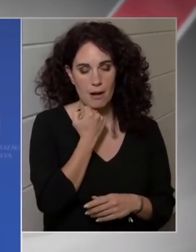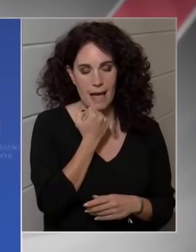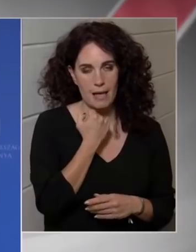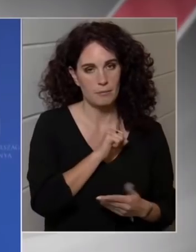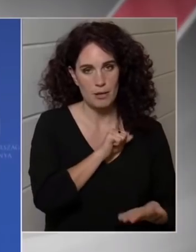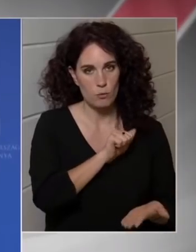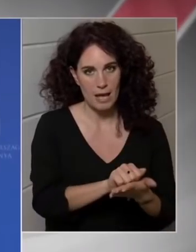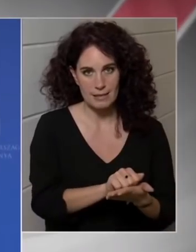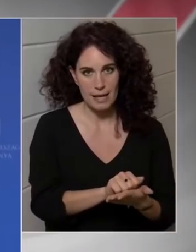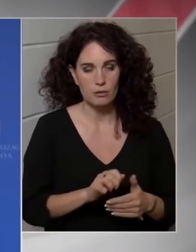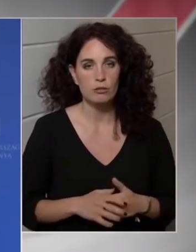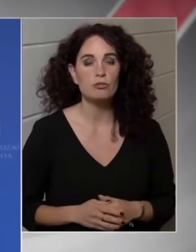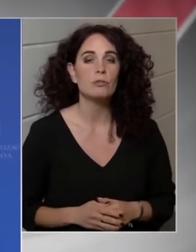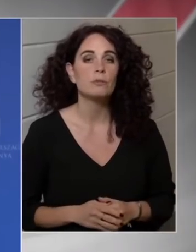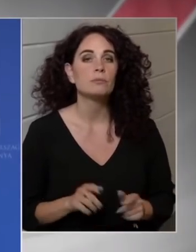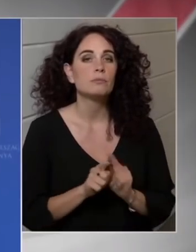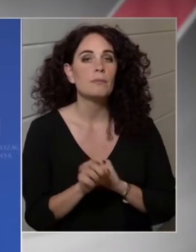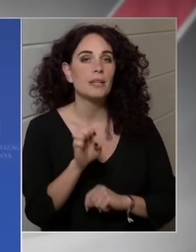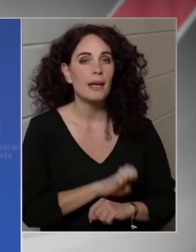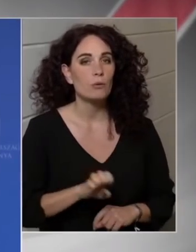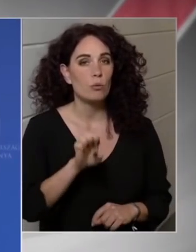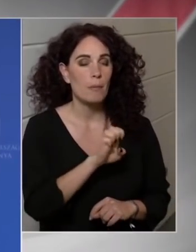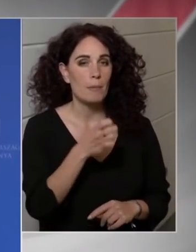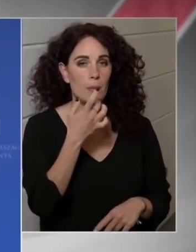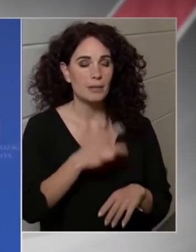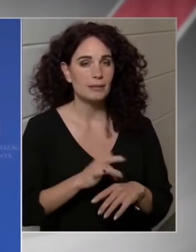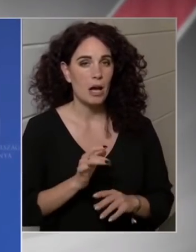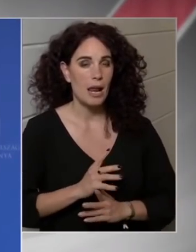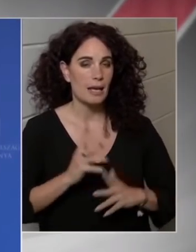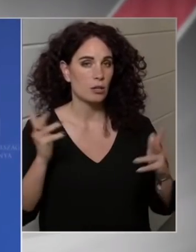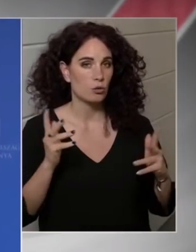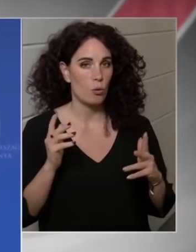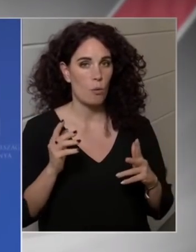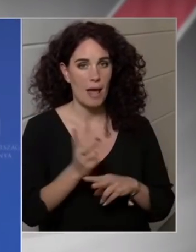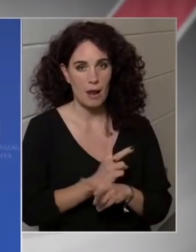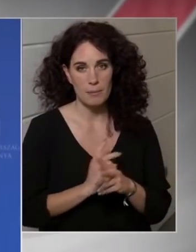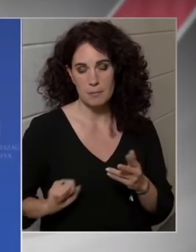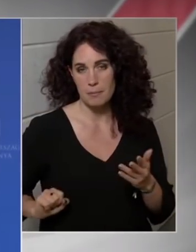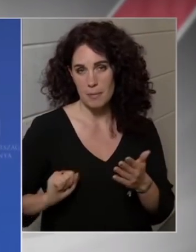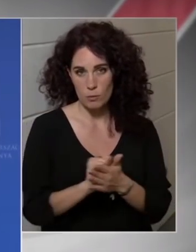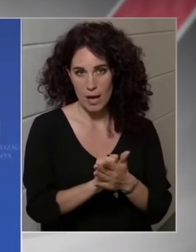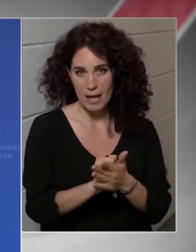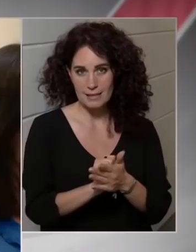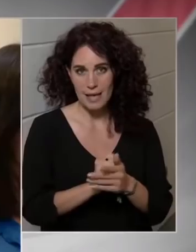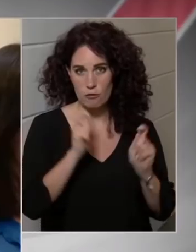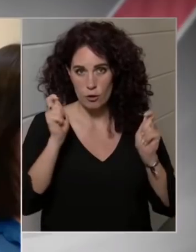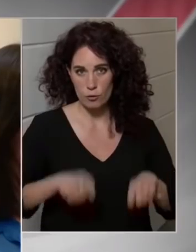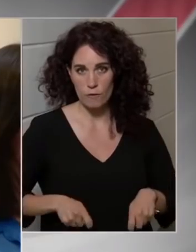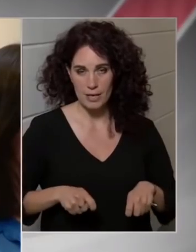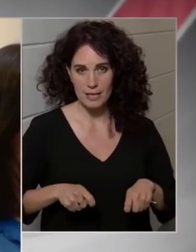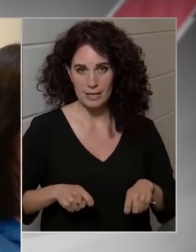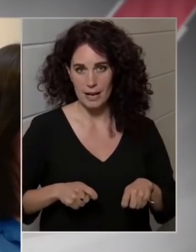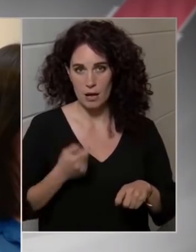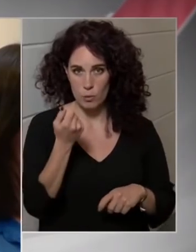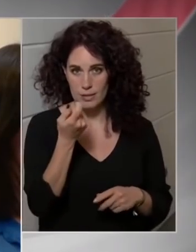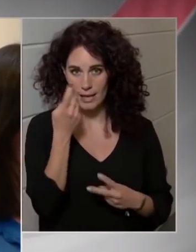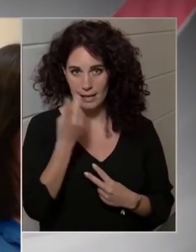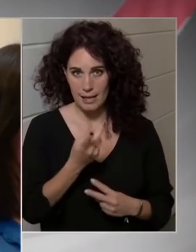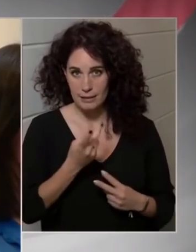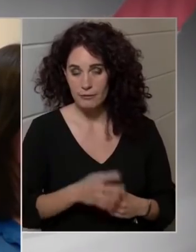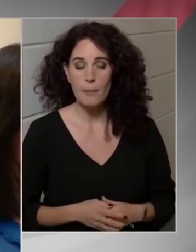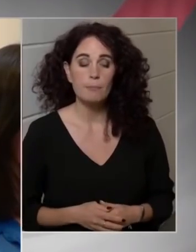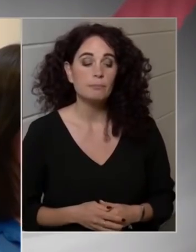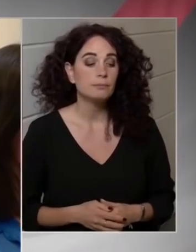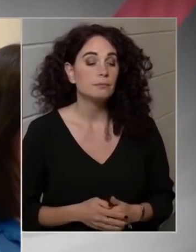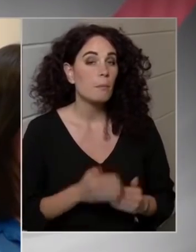Ezzel Európában például a legnagyobb állami beruházást hajtjuk végre összegét tekintve. Ha ez